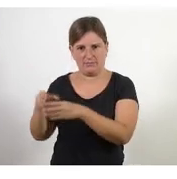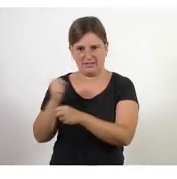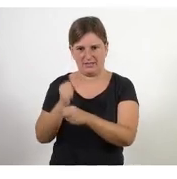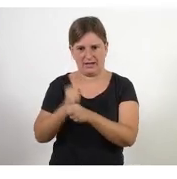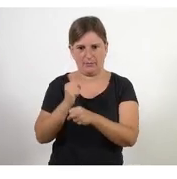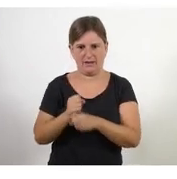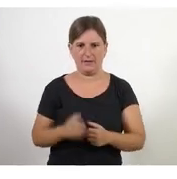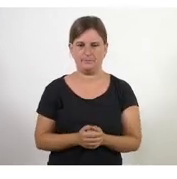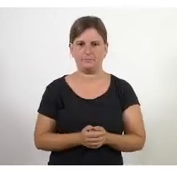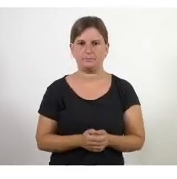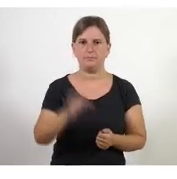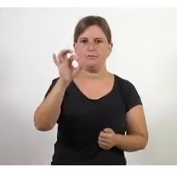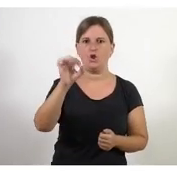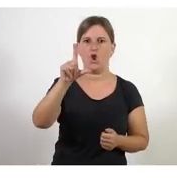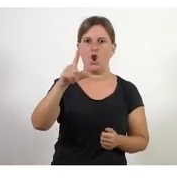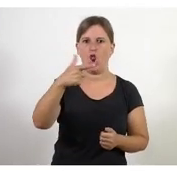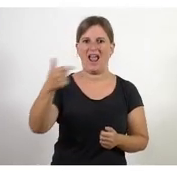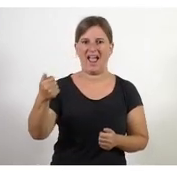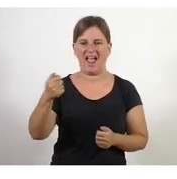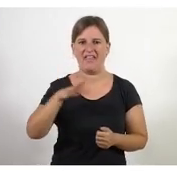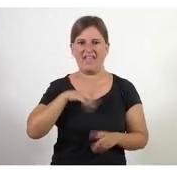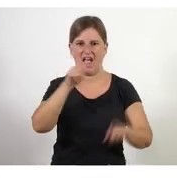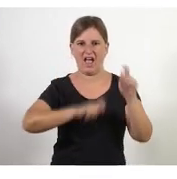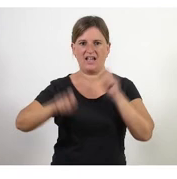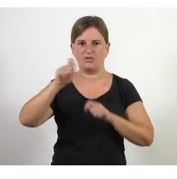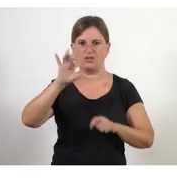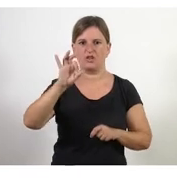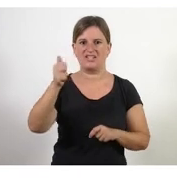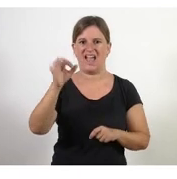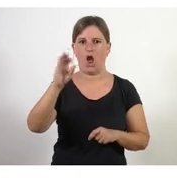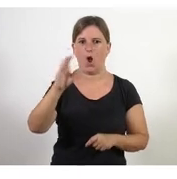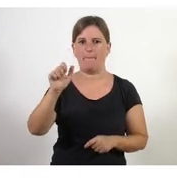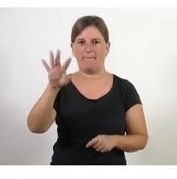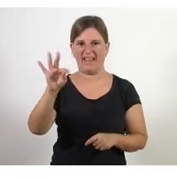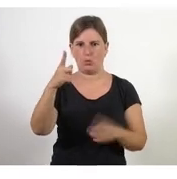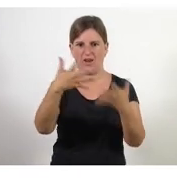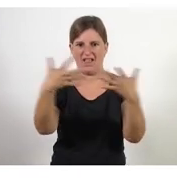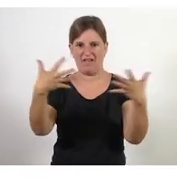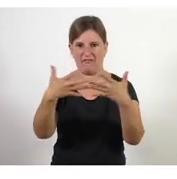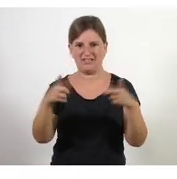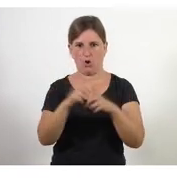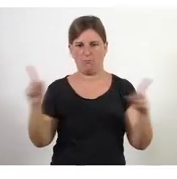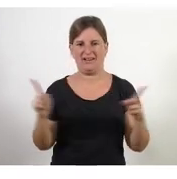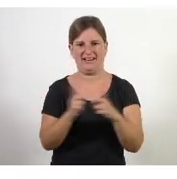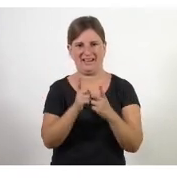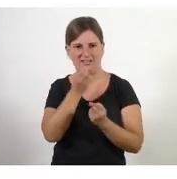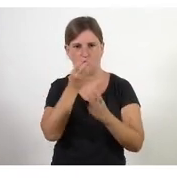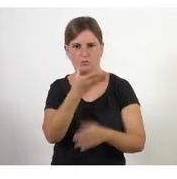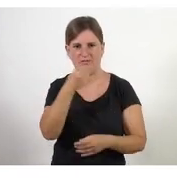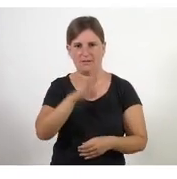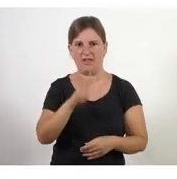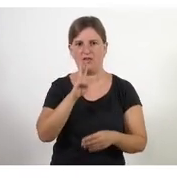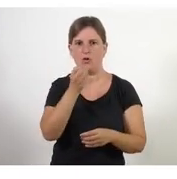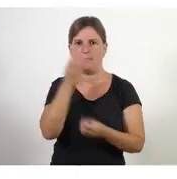l'Olga de l'associació Sao Prat deia ha fet una frase que jo crec que resumeix una mica el que tu estaves explicant deia